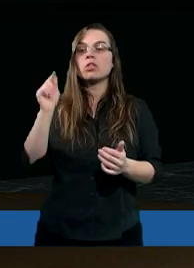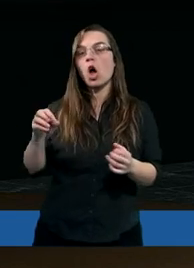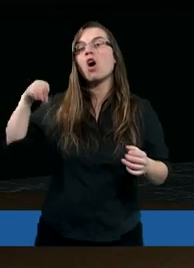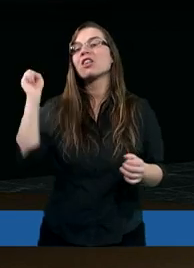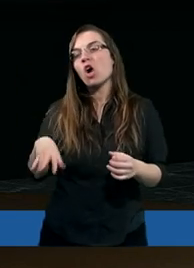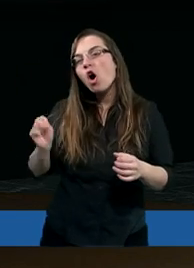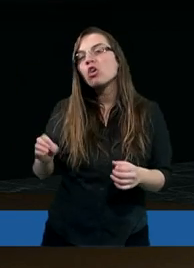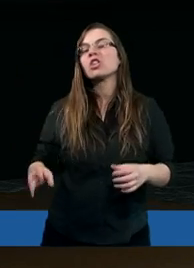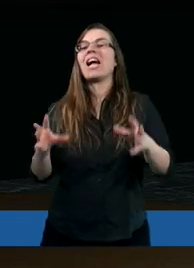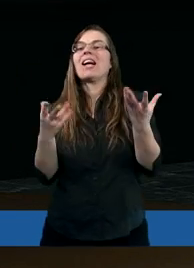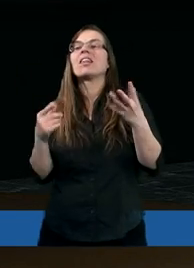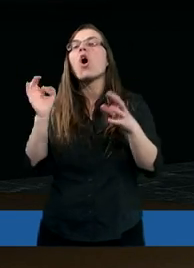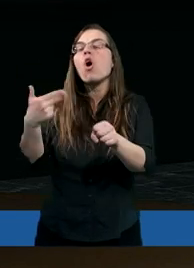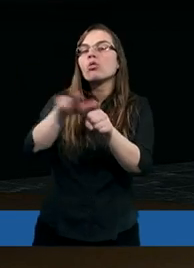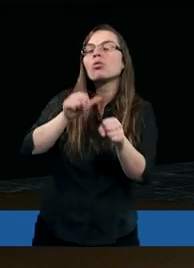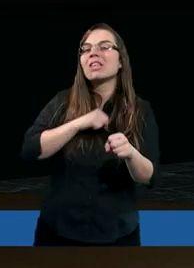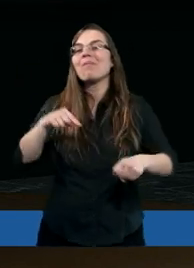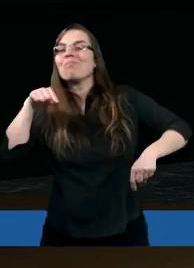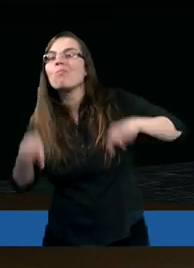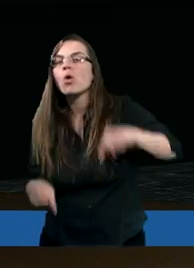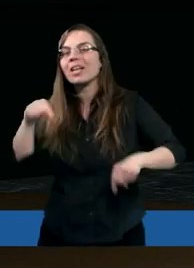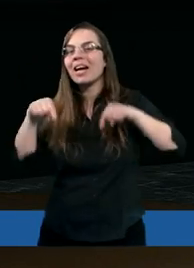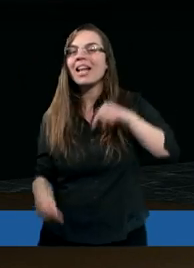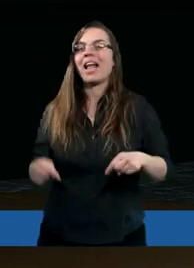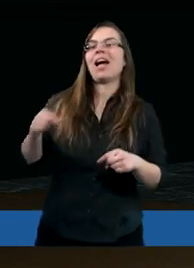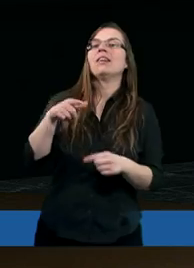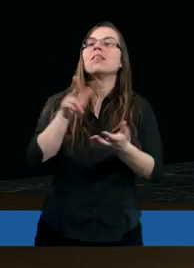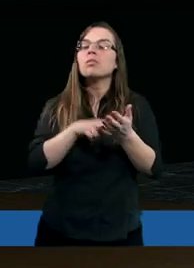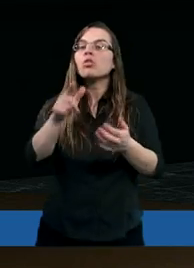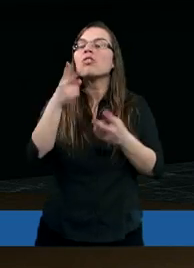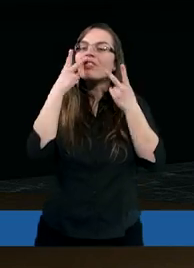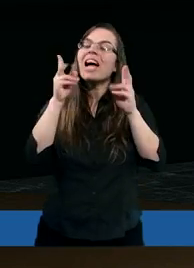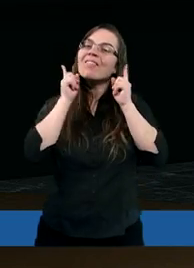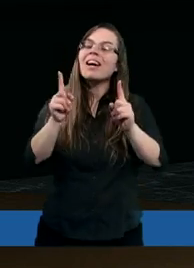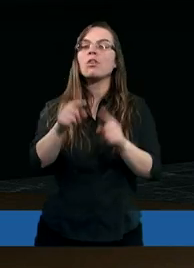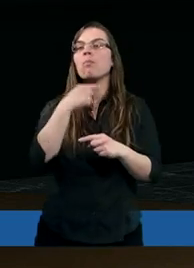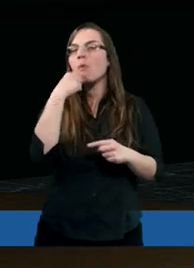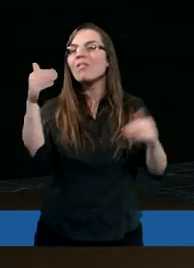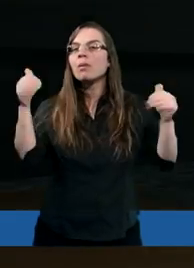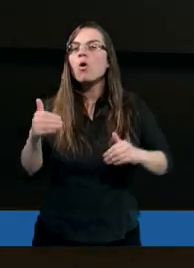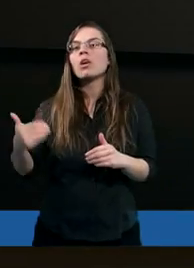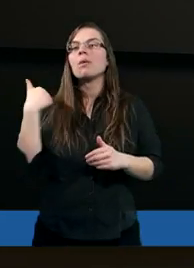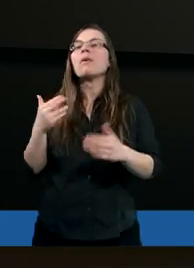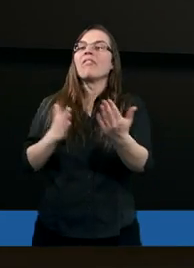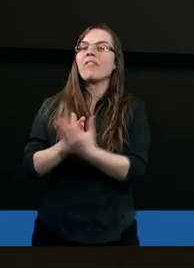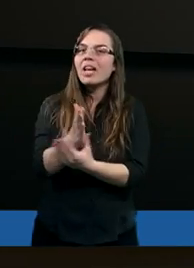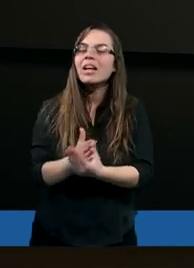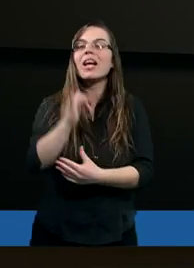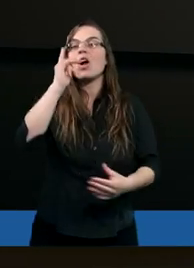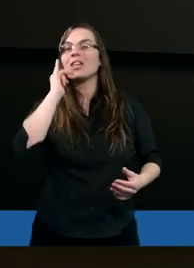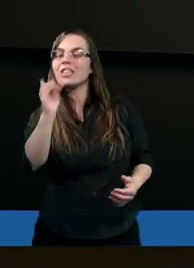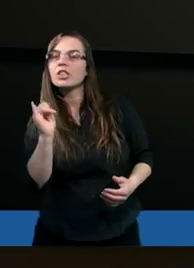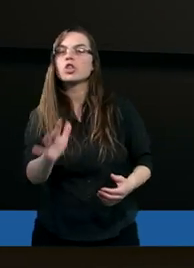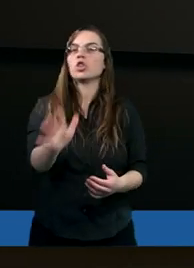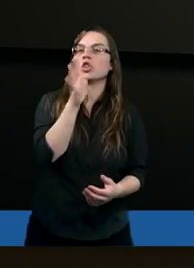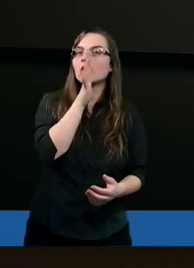Skałą zgorszenia, o którą się potknęli. To jest jedyne rozróżnienie, które ja tu widzę. Czyli moglibyśmy powiedzieć, wierzący i